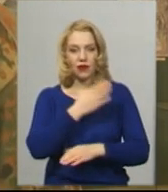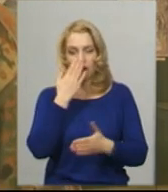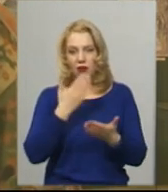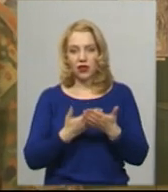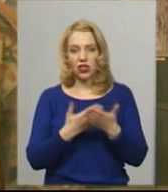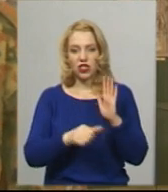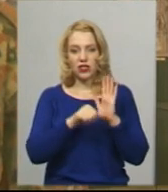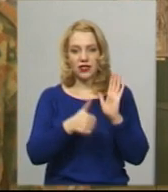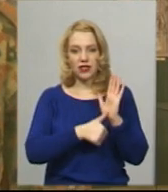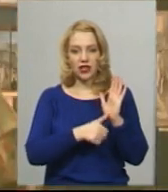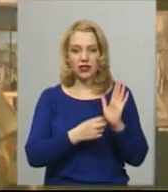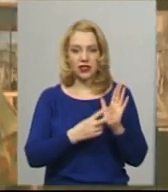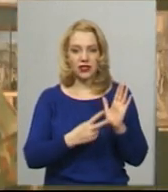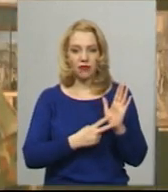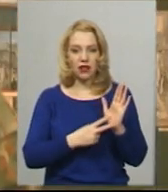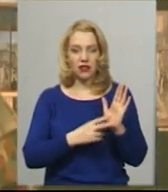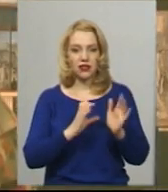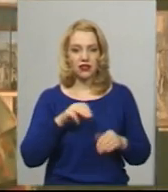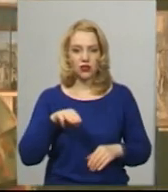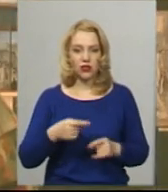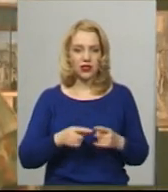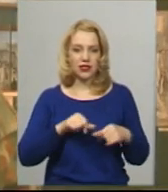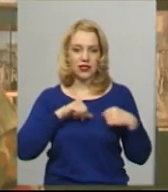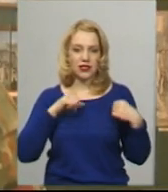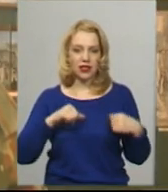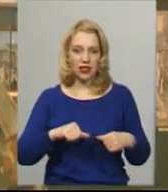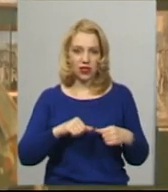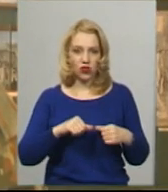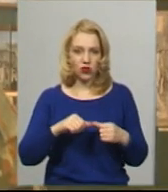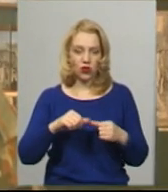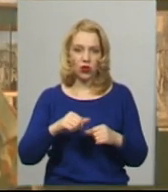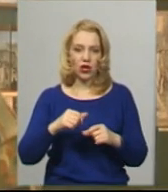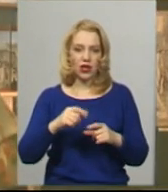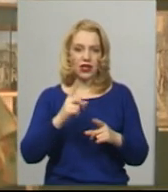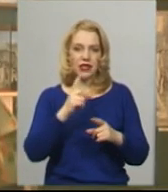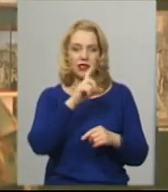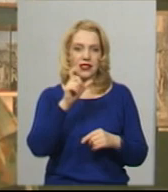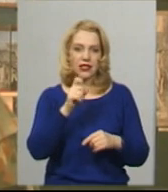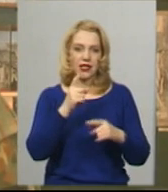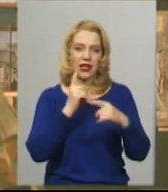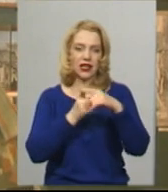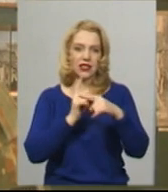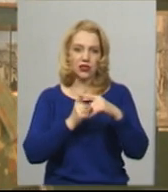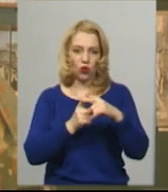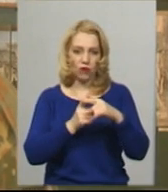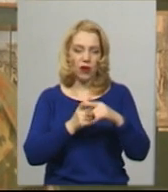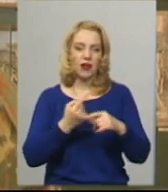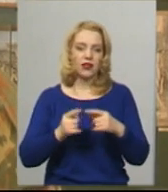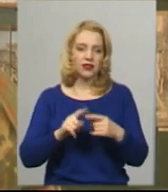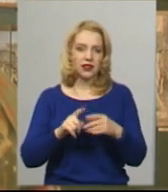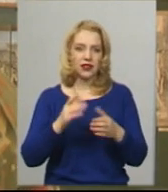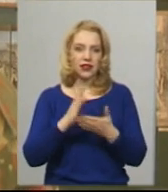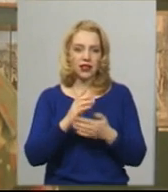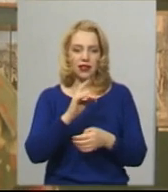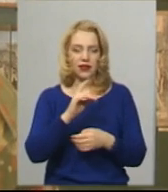16-17 століття. Це сердечко з хрестом наверху. Також є ініціали, скоріш за все,